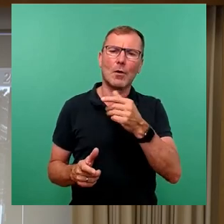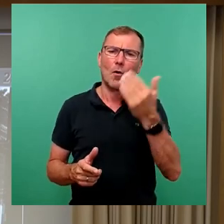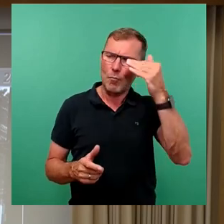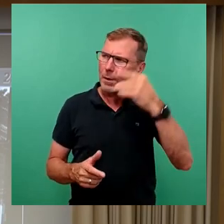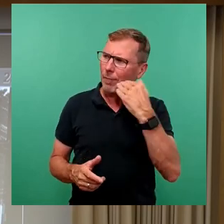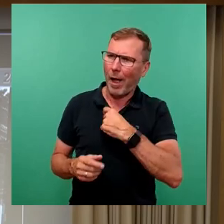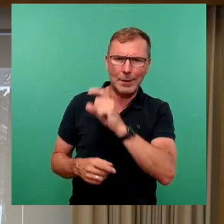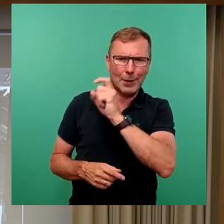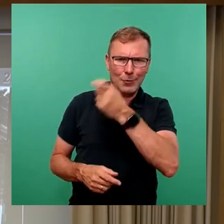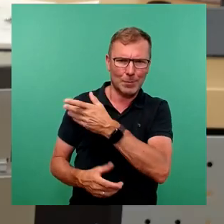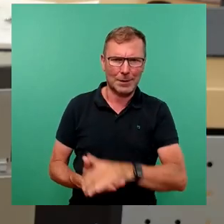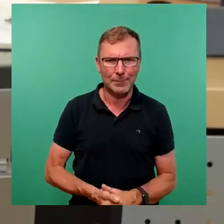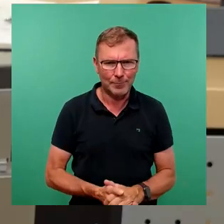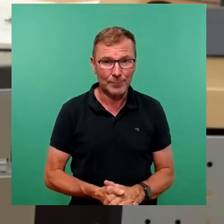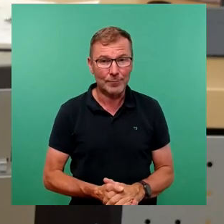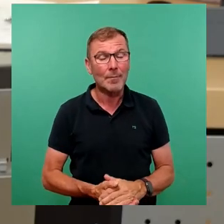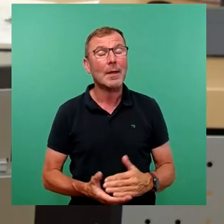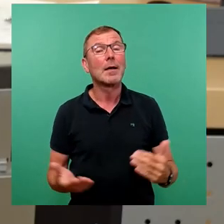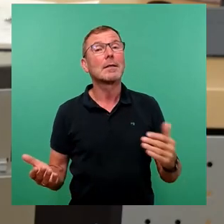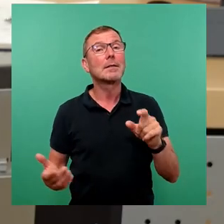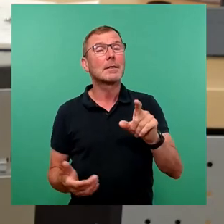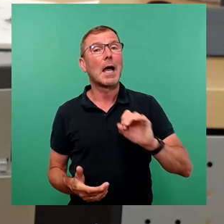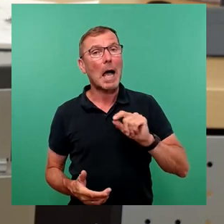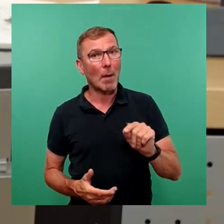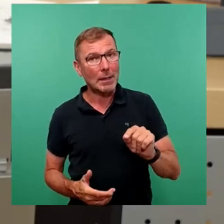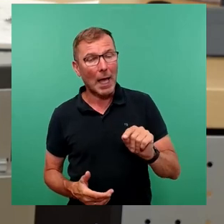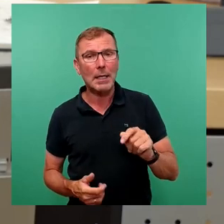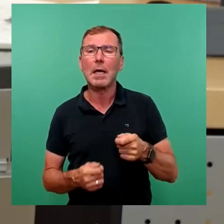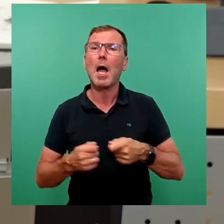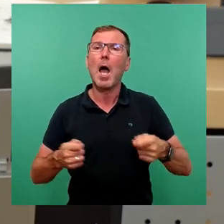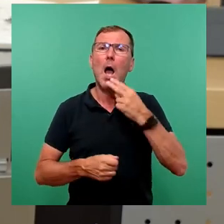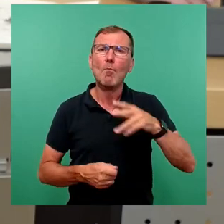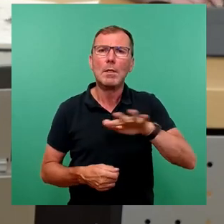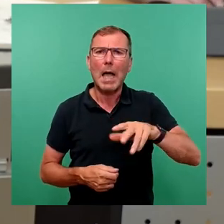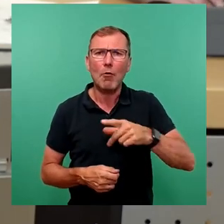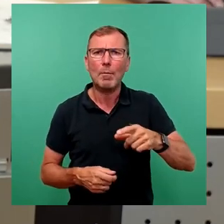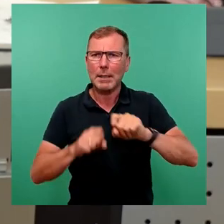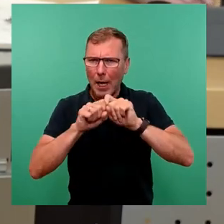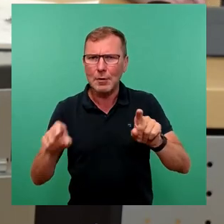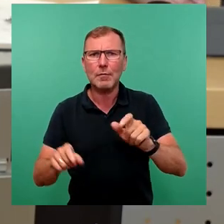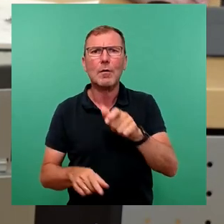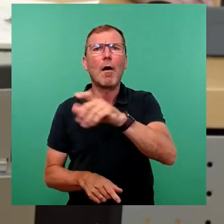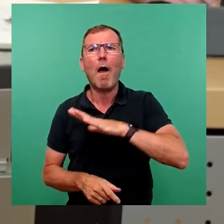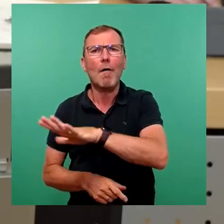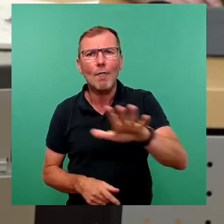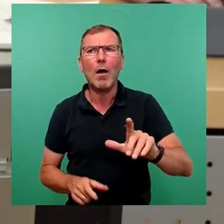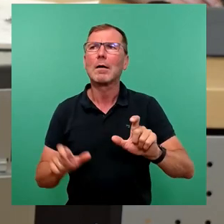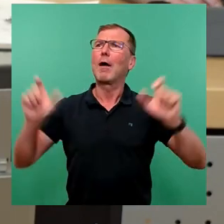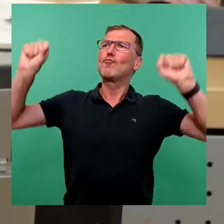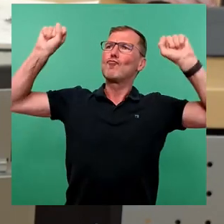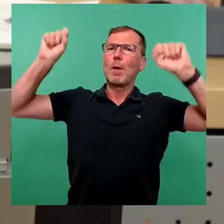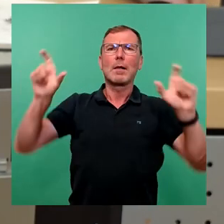Wo auch immer die Partei die Bunte Republik ausrief, jubelte das Volk und feierte mit.